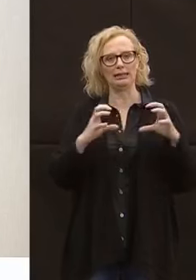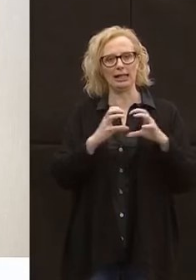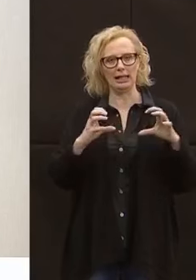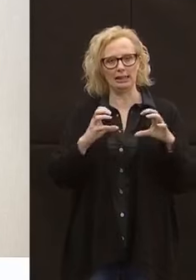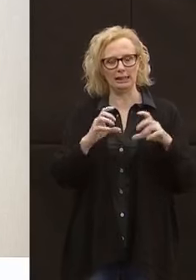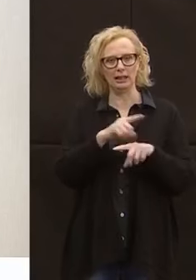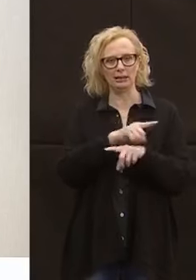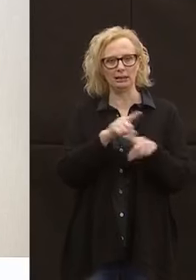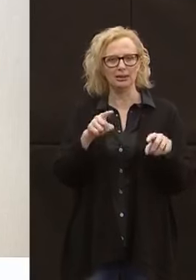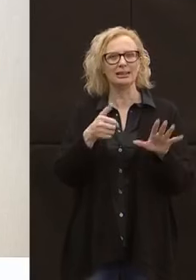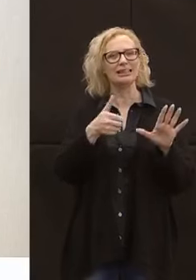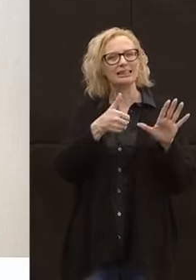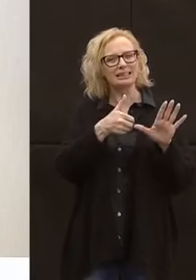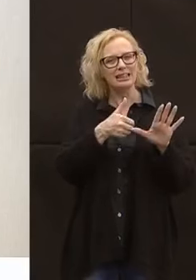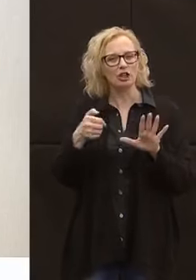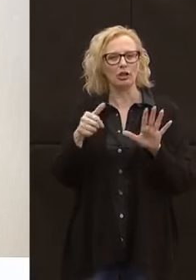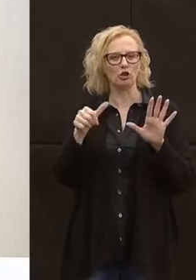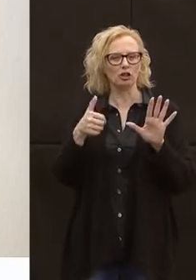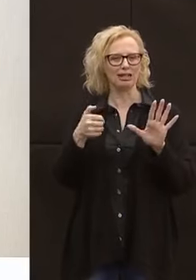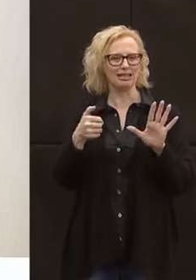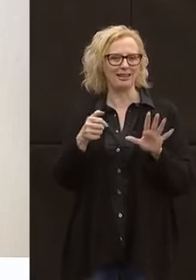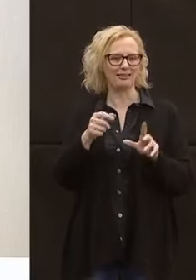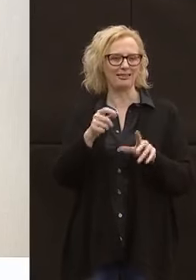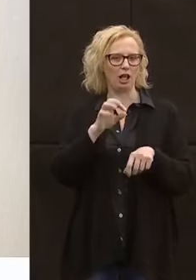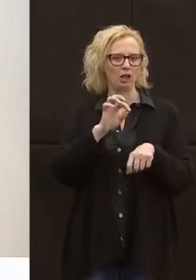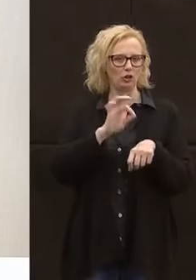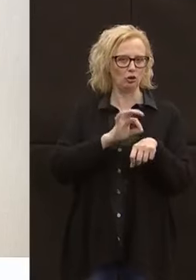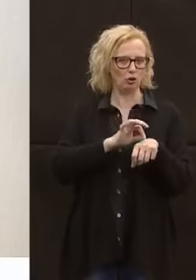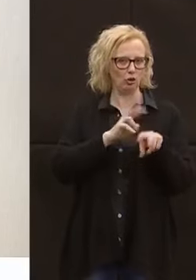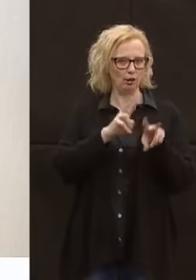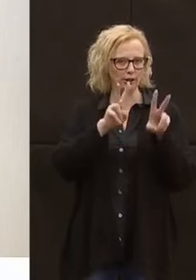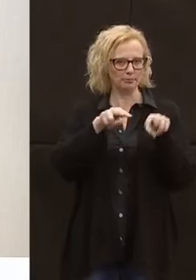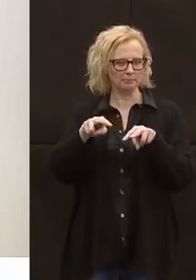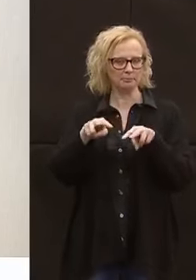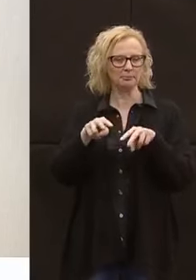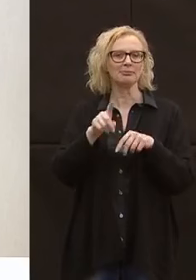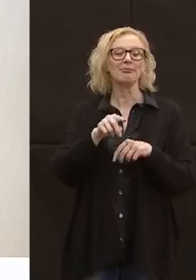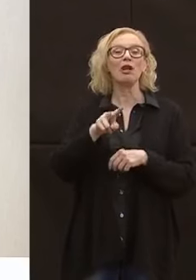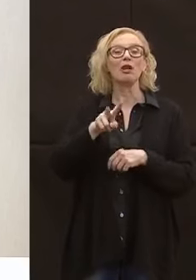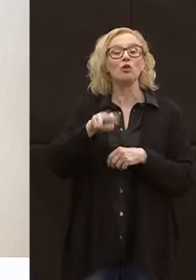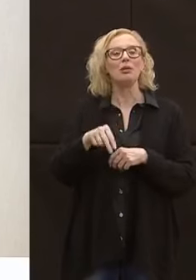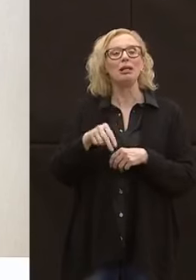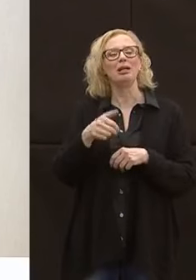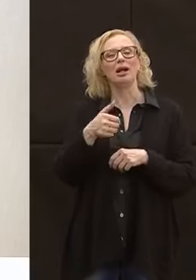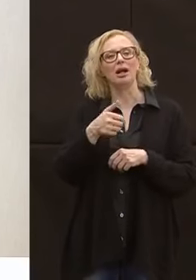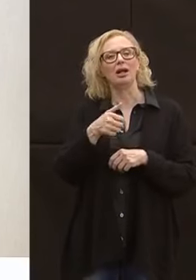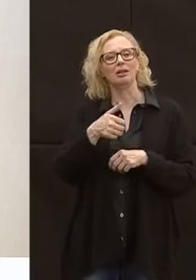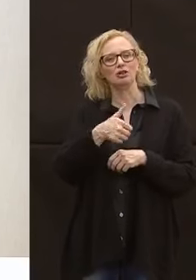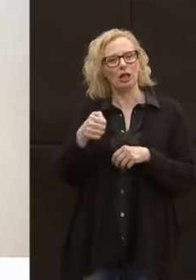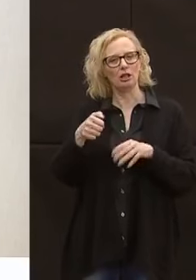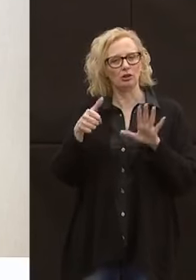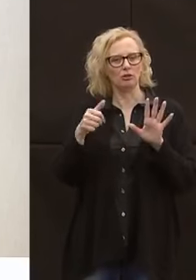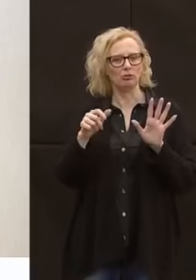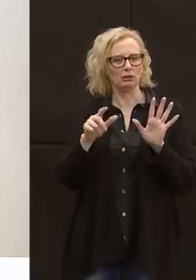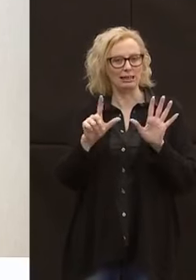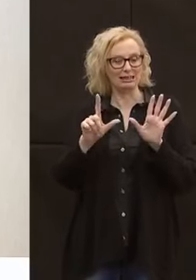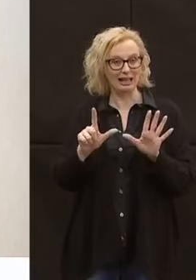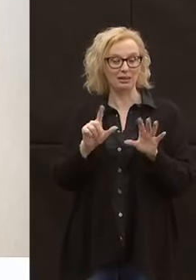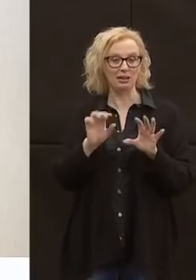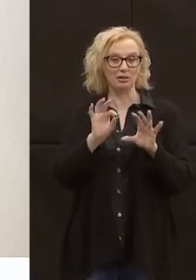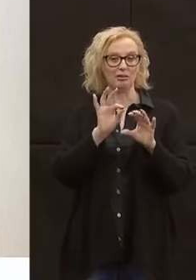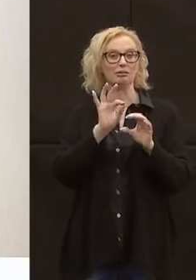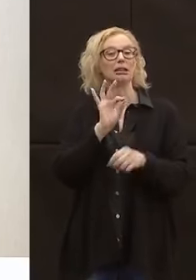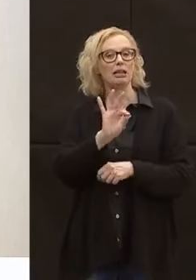stati testati 660 medici, 2.807 tamponi a personale sanitario, quindi